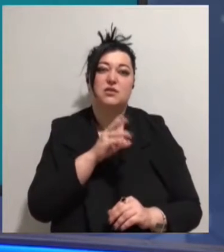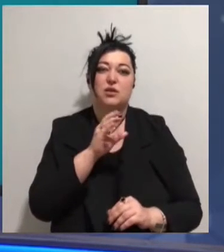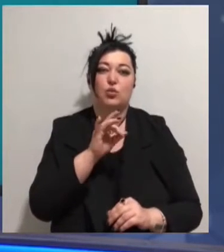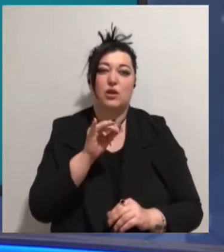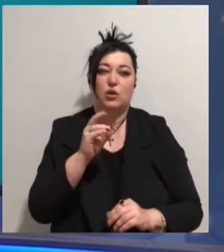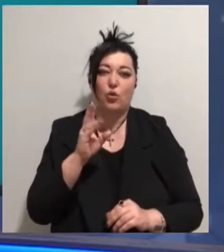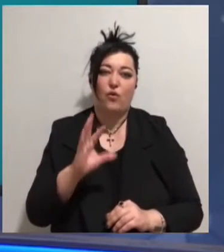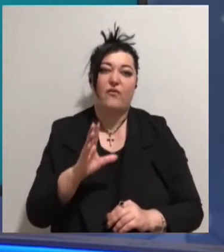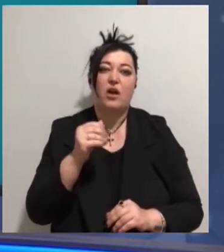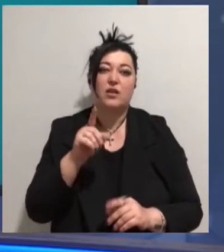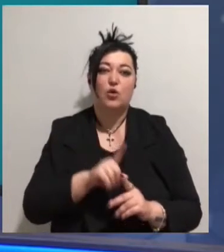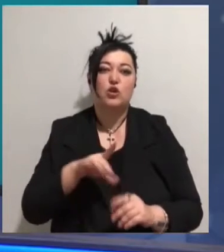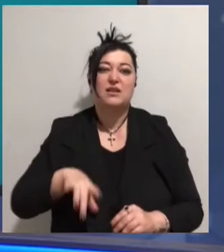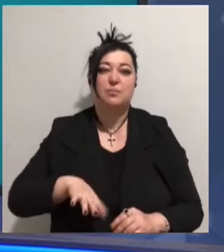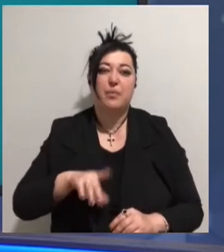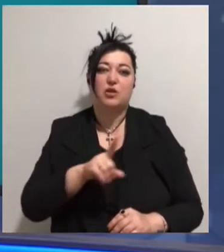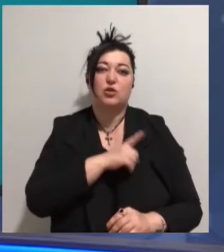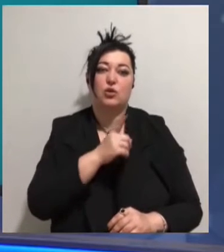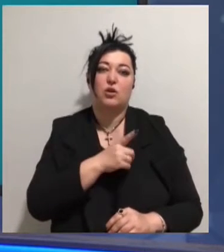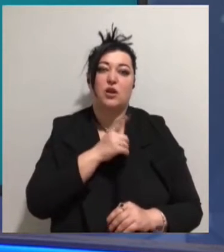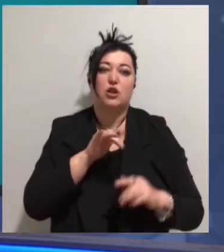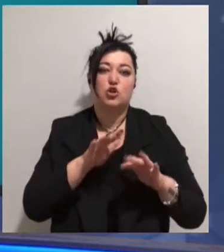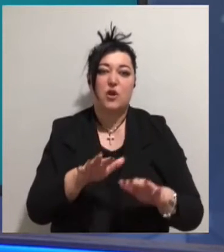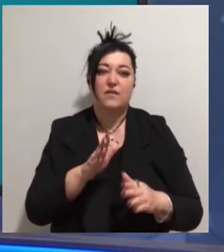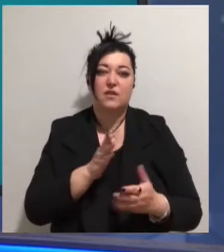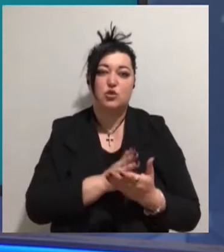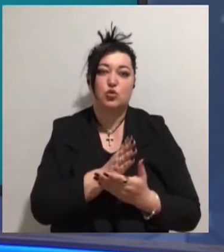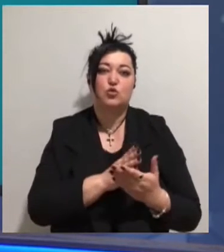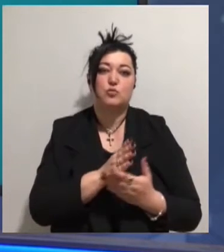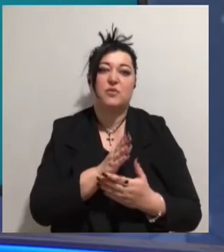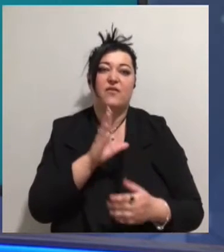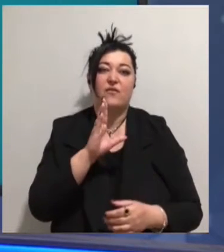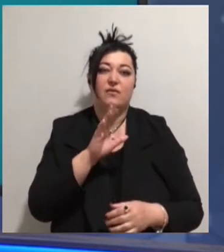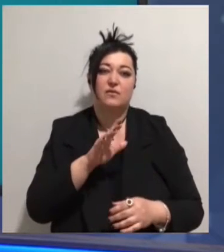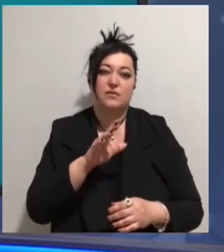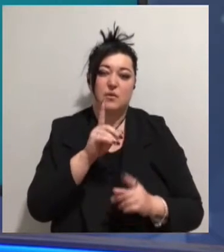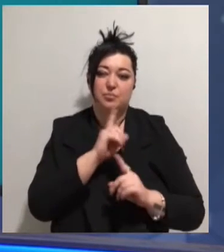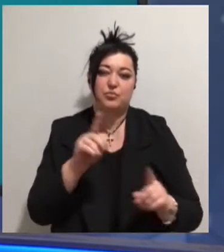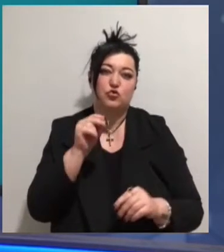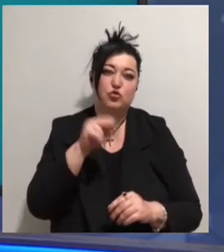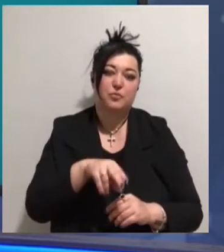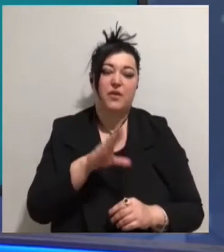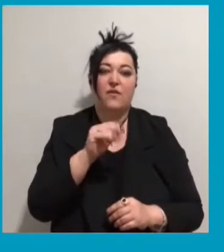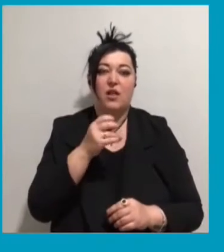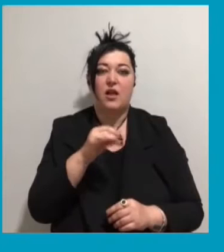також інспектори Державної служби з надзвичайних ситуацій – Валерій Дяченко та Леонід Бондар.